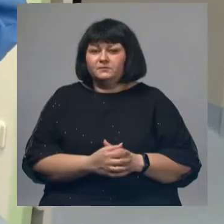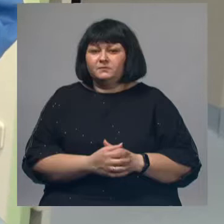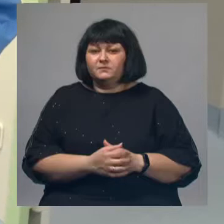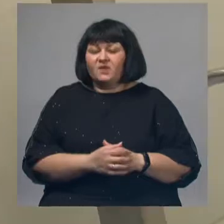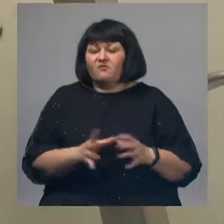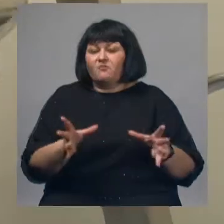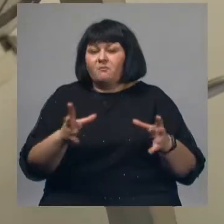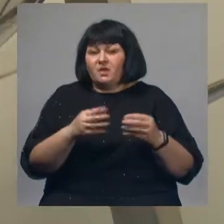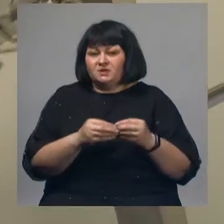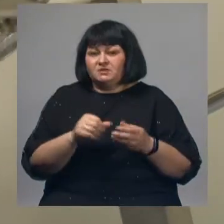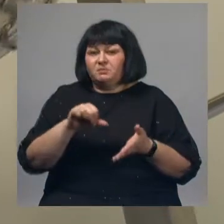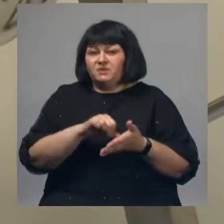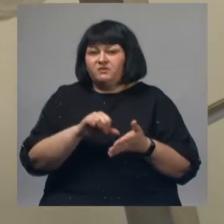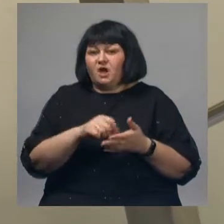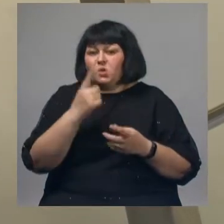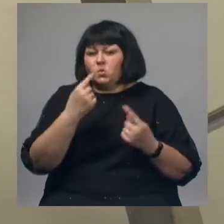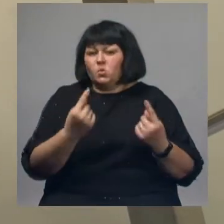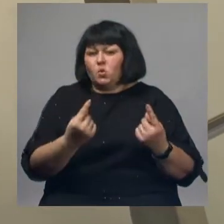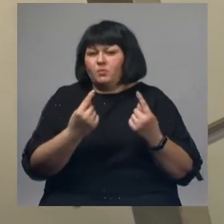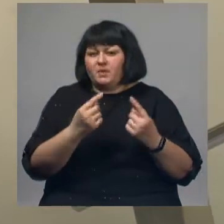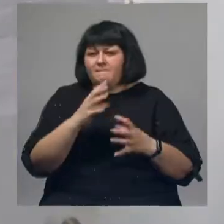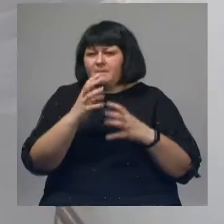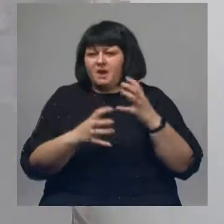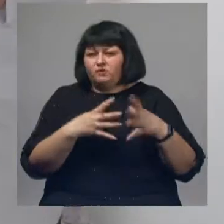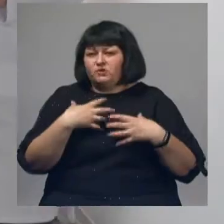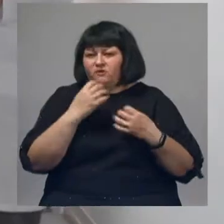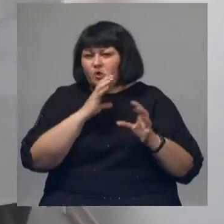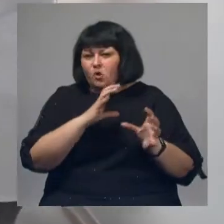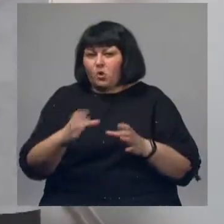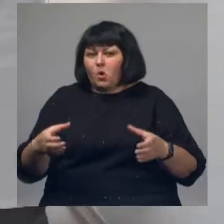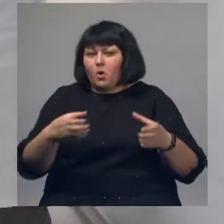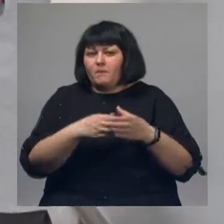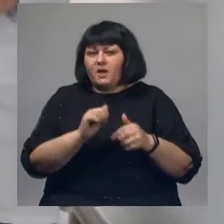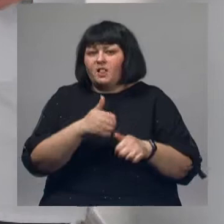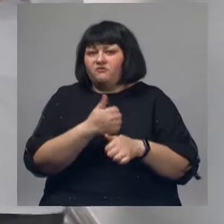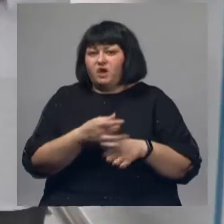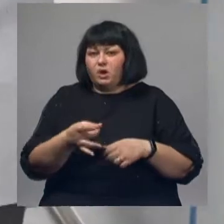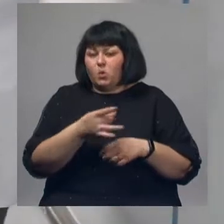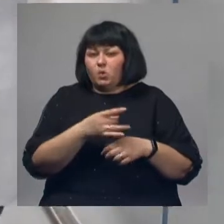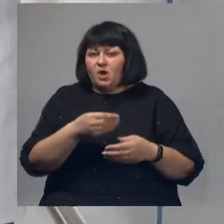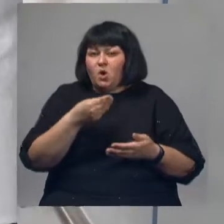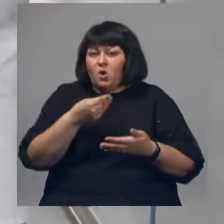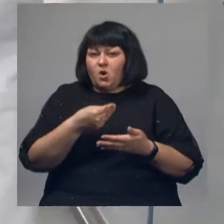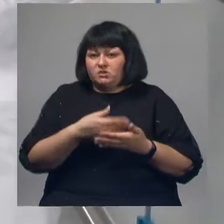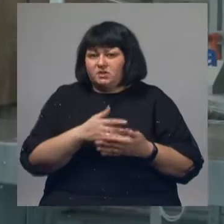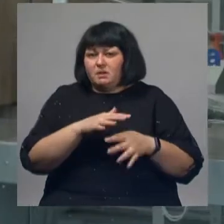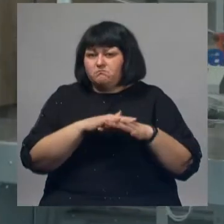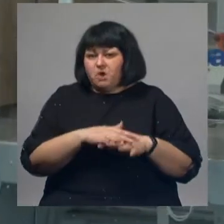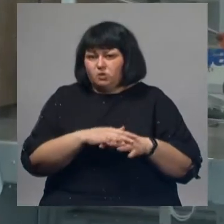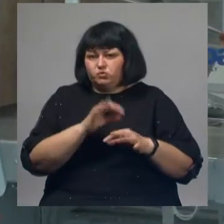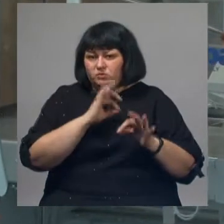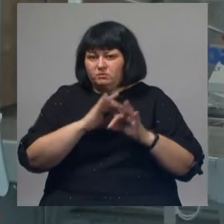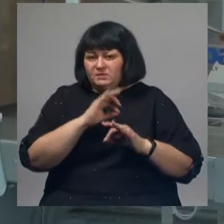Вместе с представителями одной из крупнейших в мировом здравоохранении компании глава региона оценил базу фармацевтического центра.